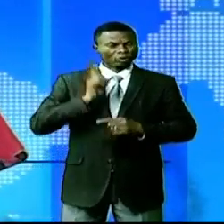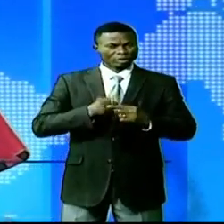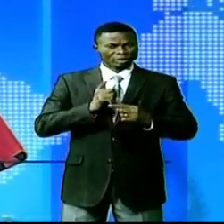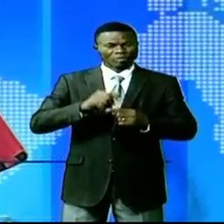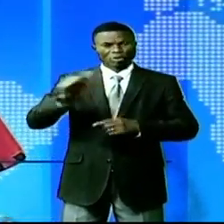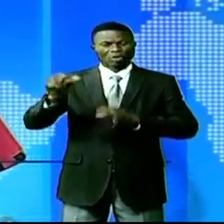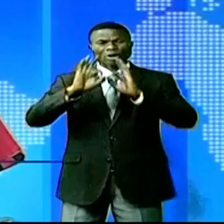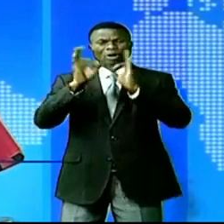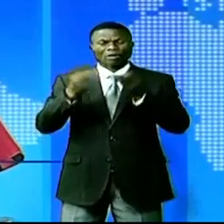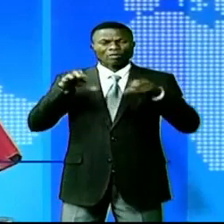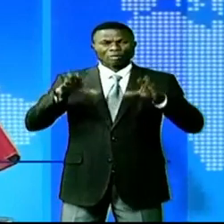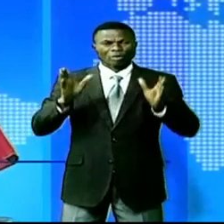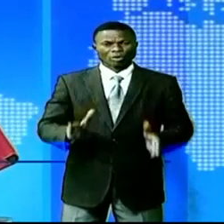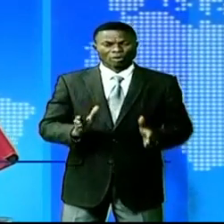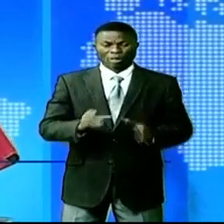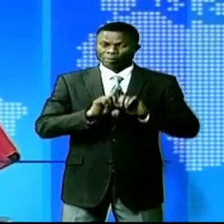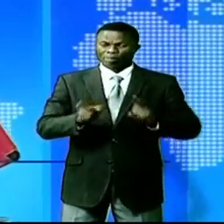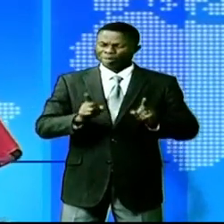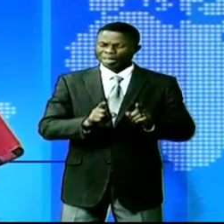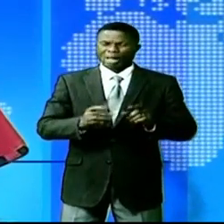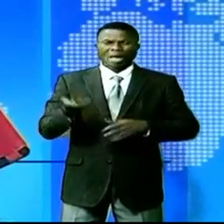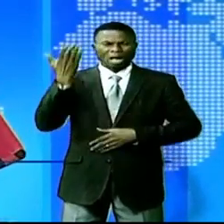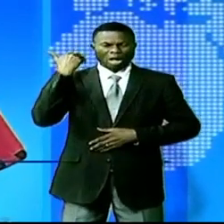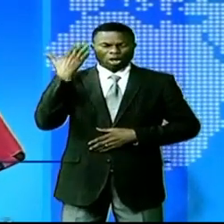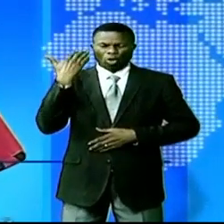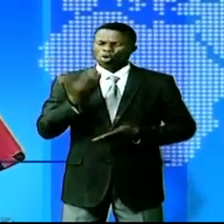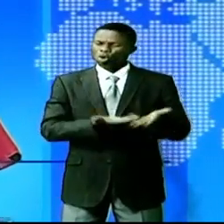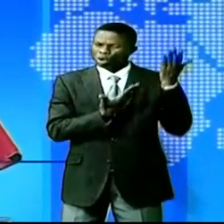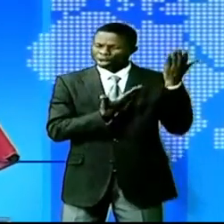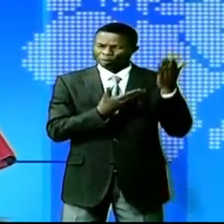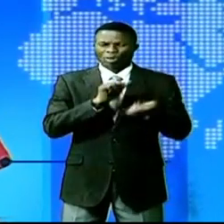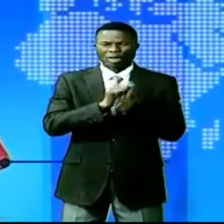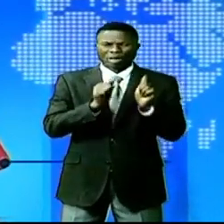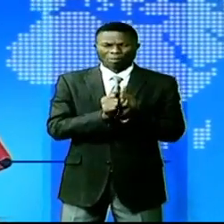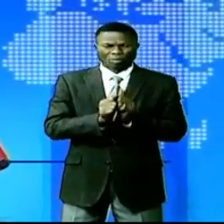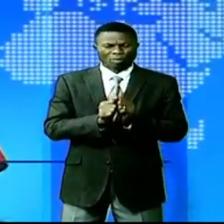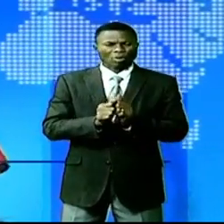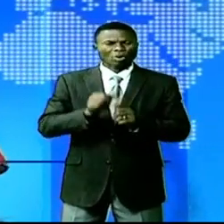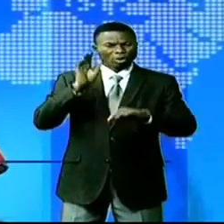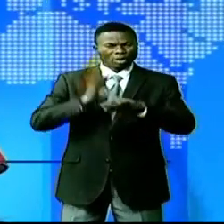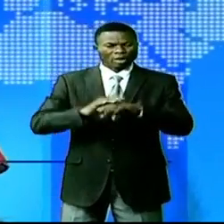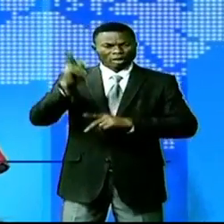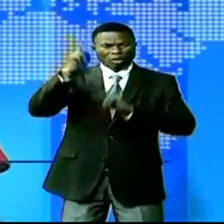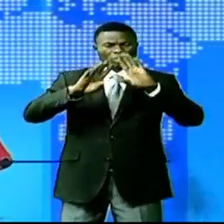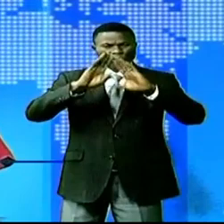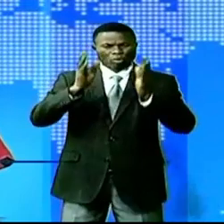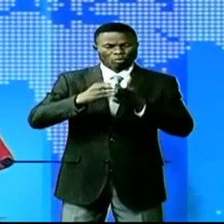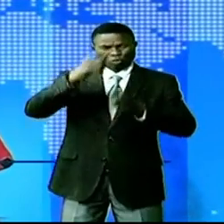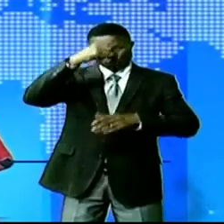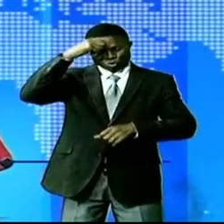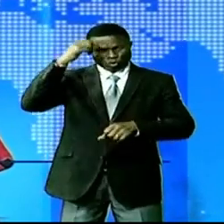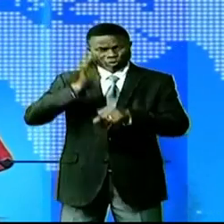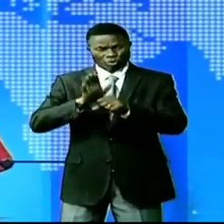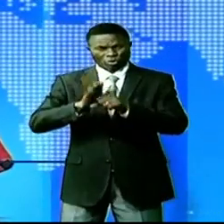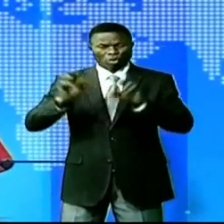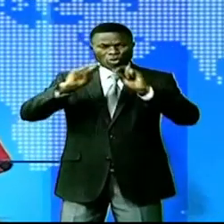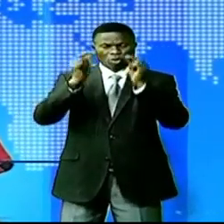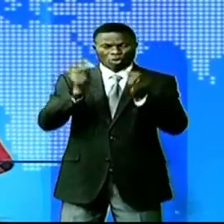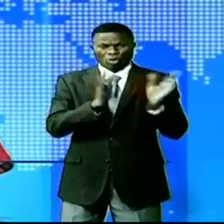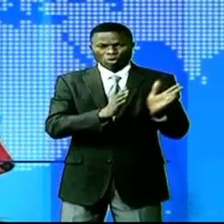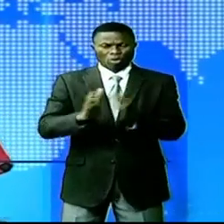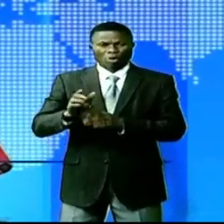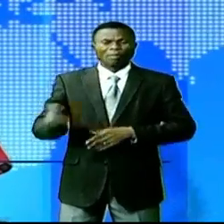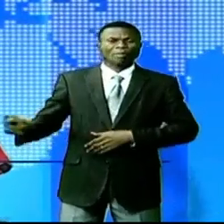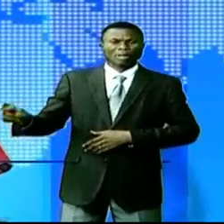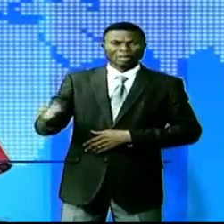foyers de Congolais, pourtant indispensable. Une situation qui fait vivre à la population un calvaire. La Commission aménagement du